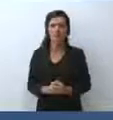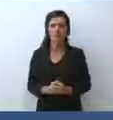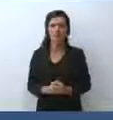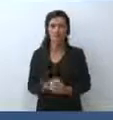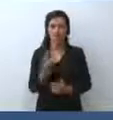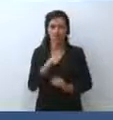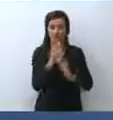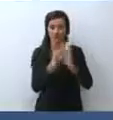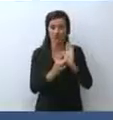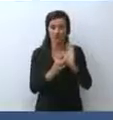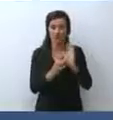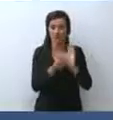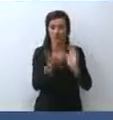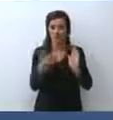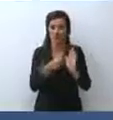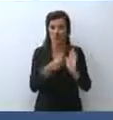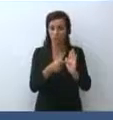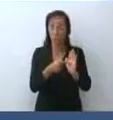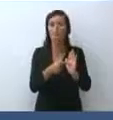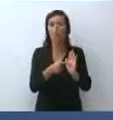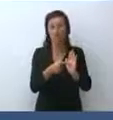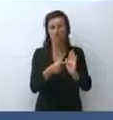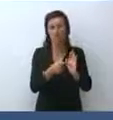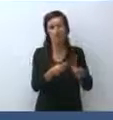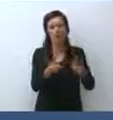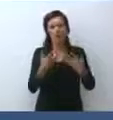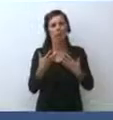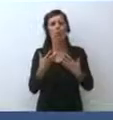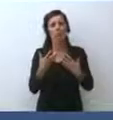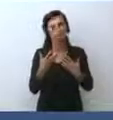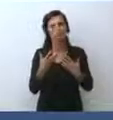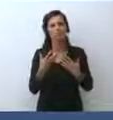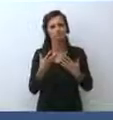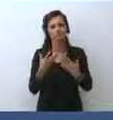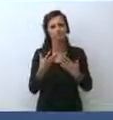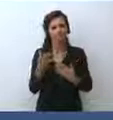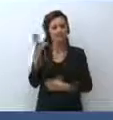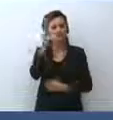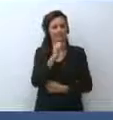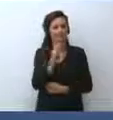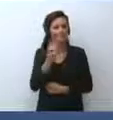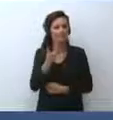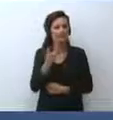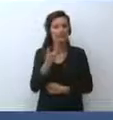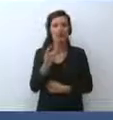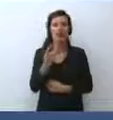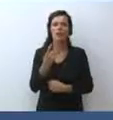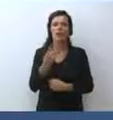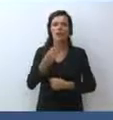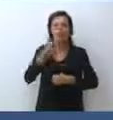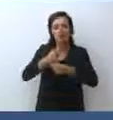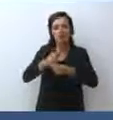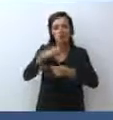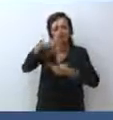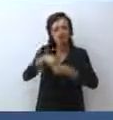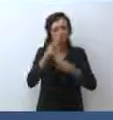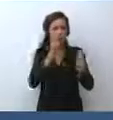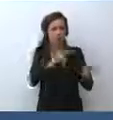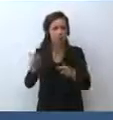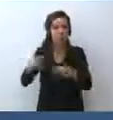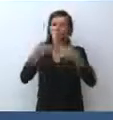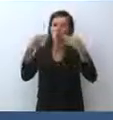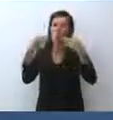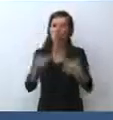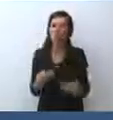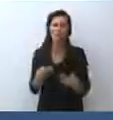un dato che appunto testimonia da un lato la precisione con cui si lavora, ma anche l